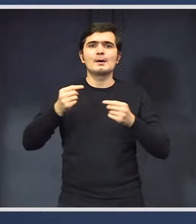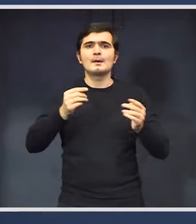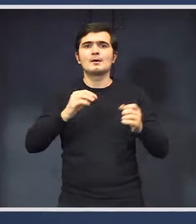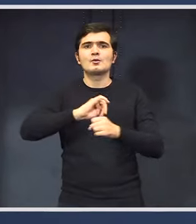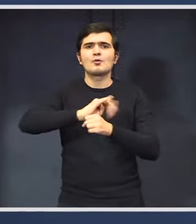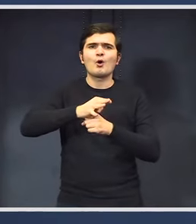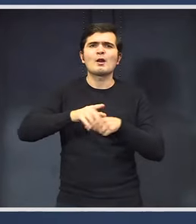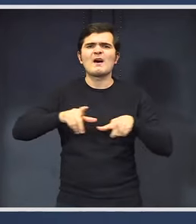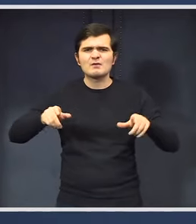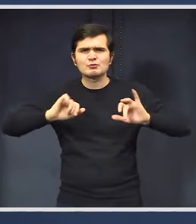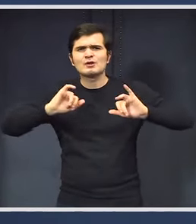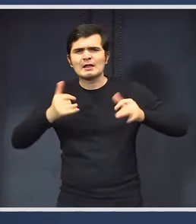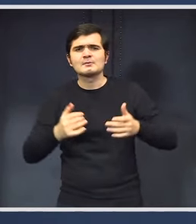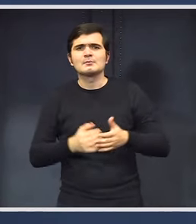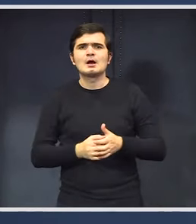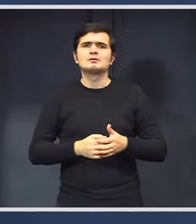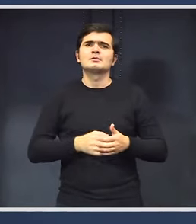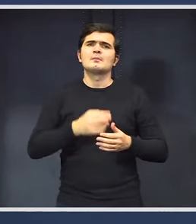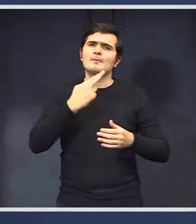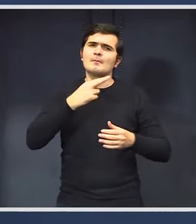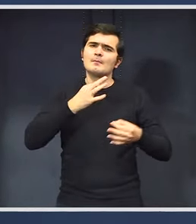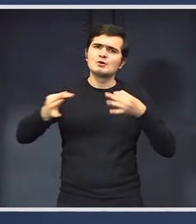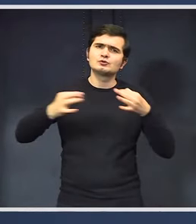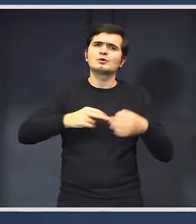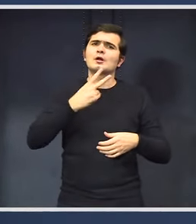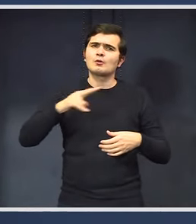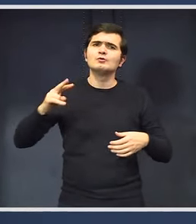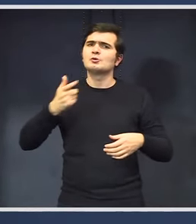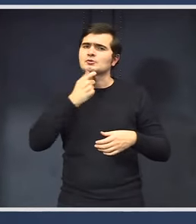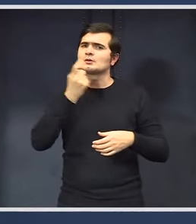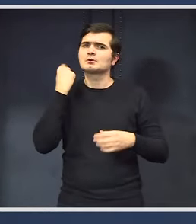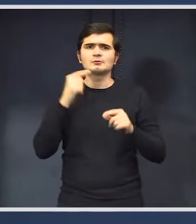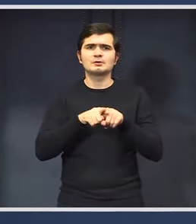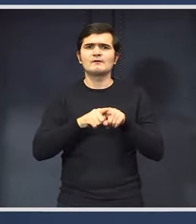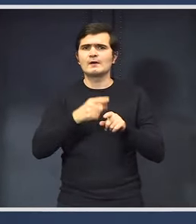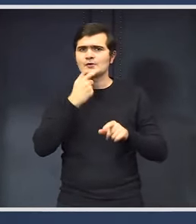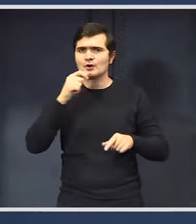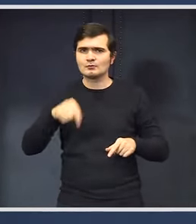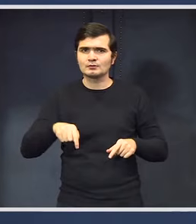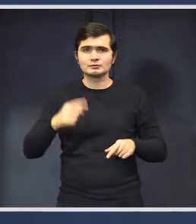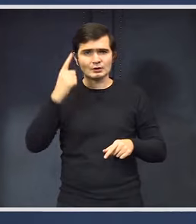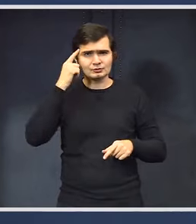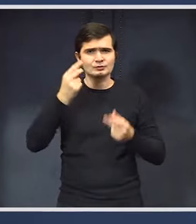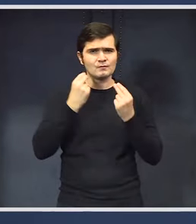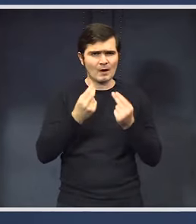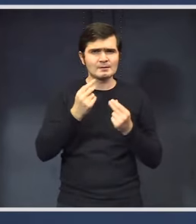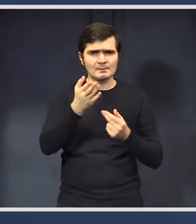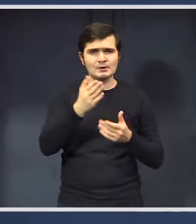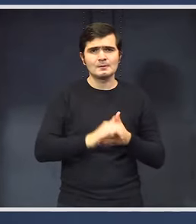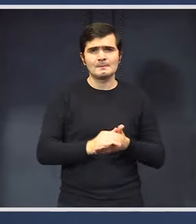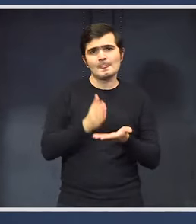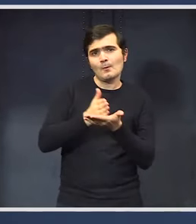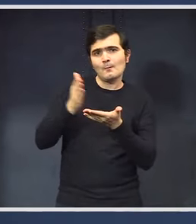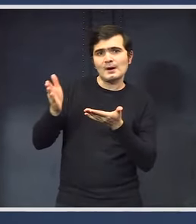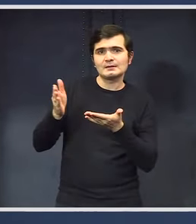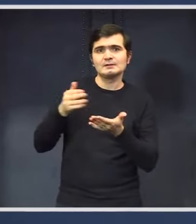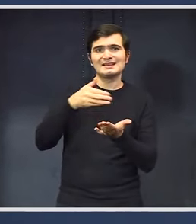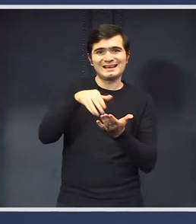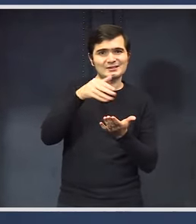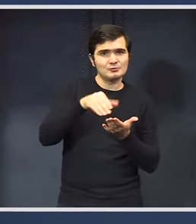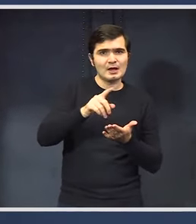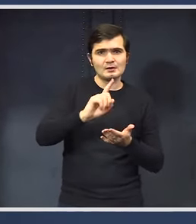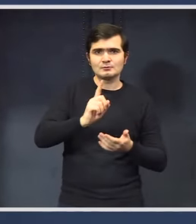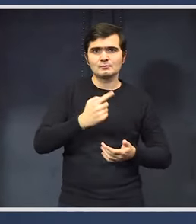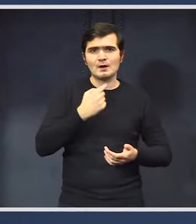măsurile luate anul trecut, continuă și anul acesta, știți foarte bine, și de aceea o parte din cheltuie, și nu v-am spus, dar